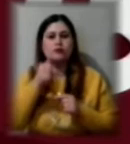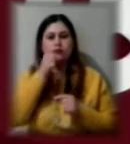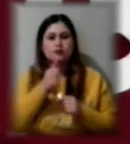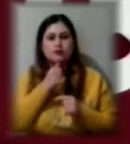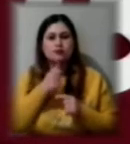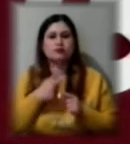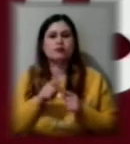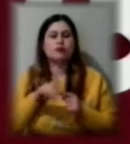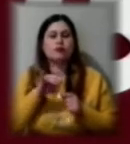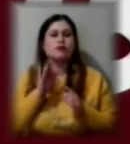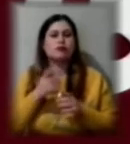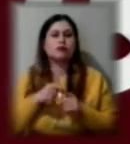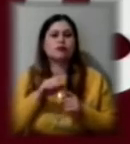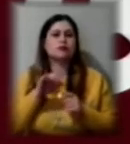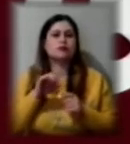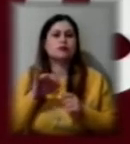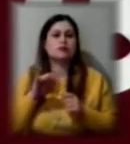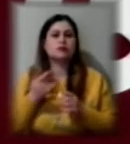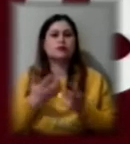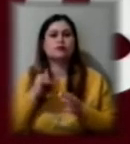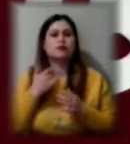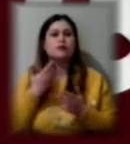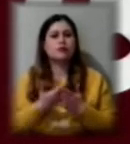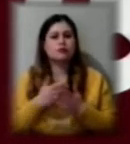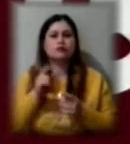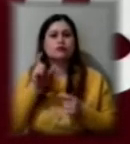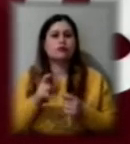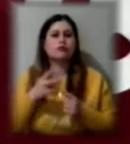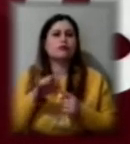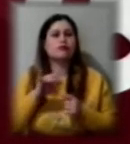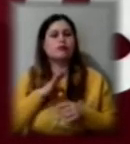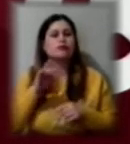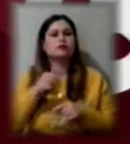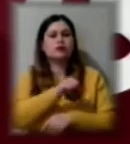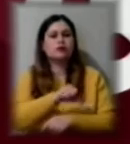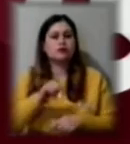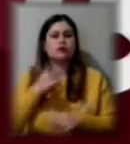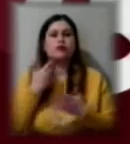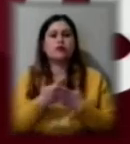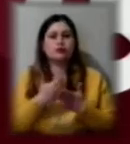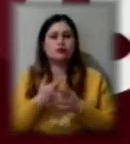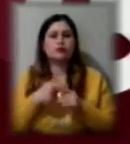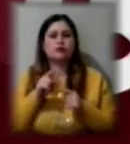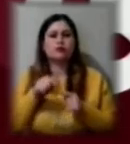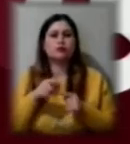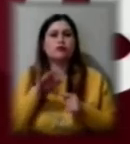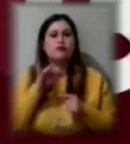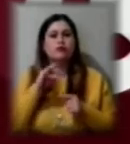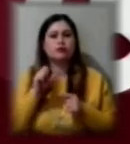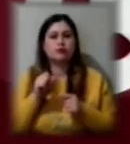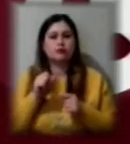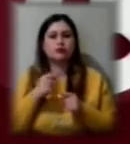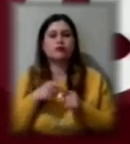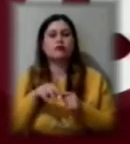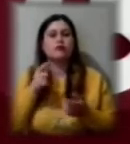будемо забезпечені. Якщо є показання, якщо людина була за кордоном і вона захворіла або вона попадає під